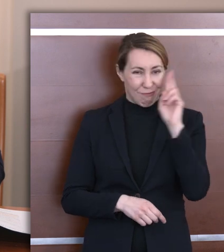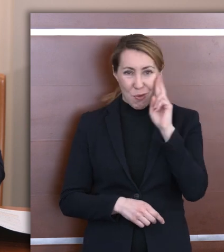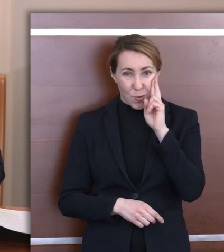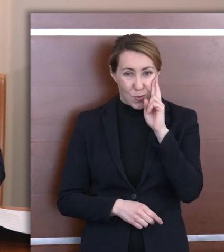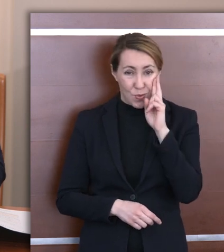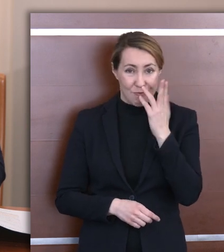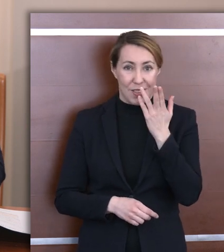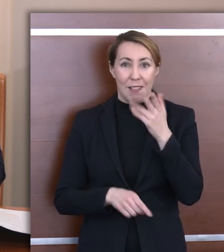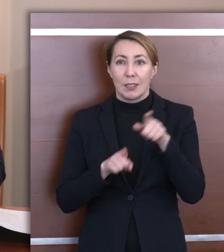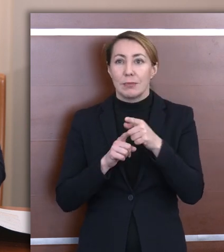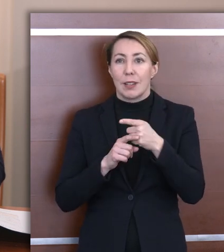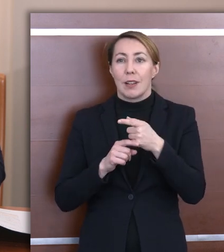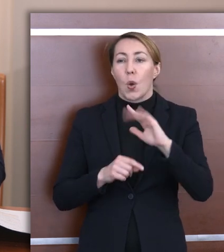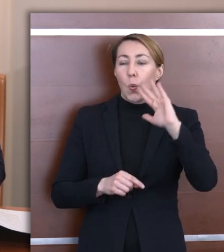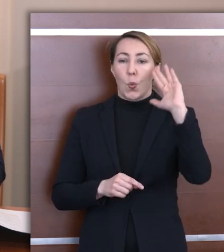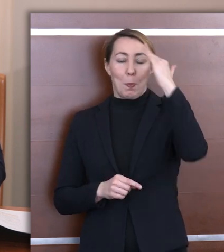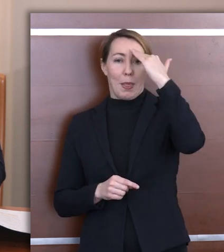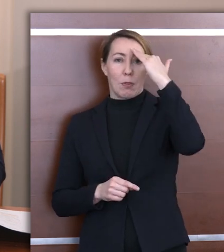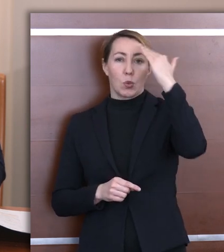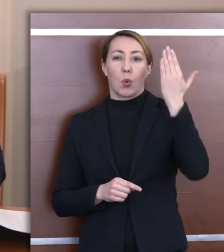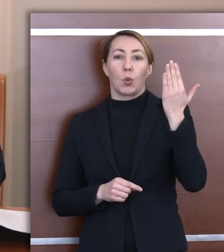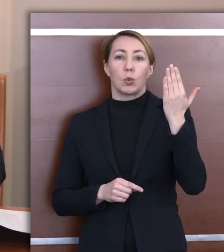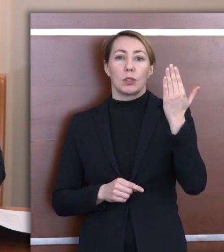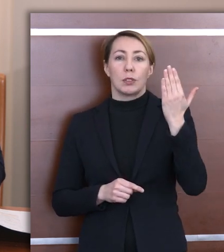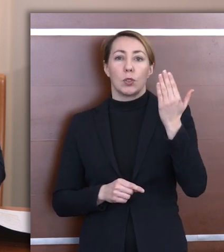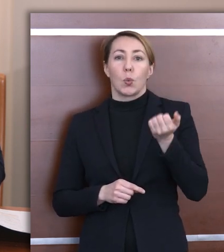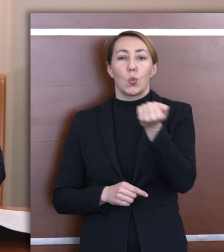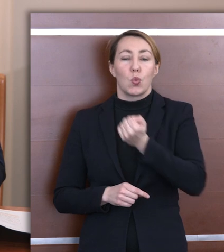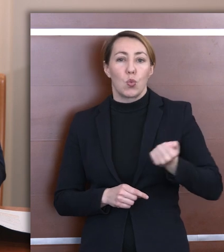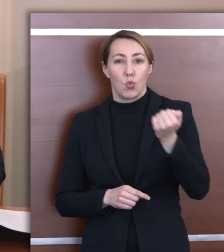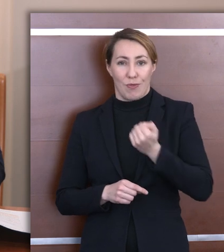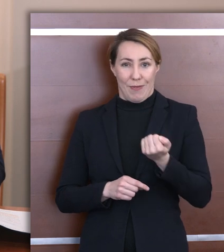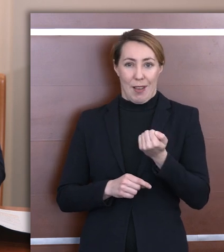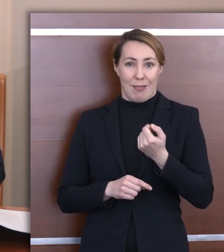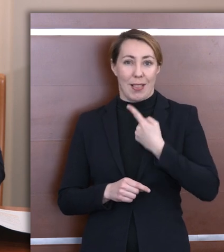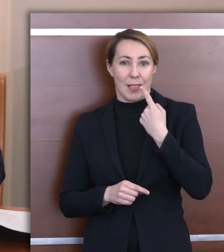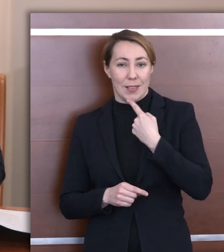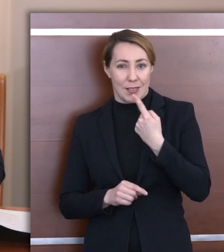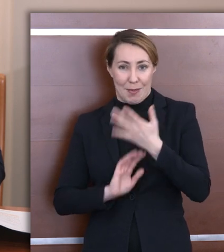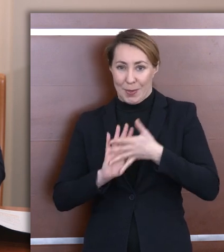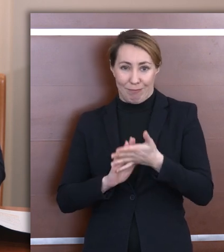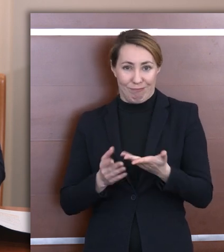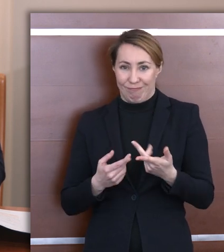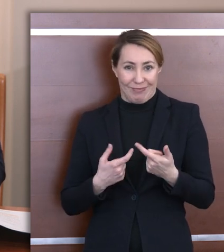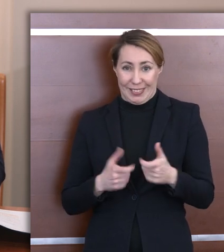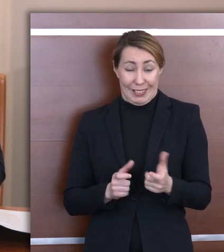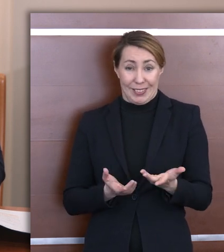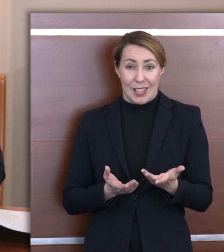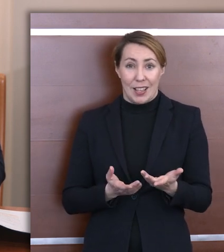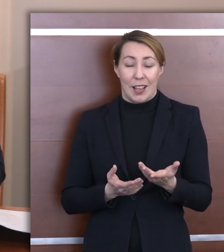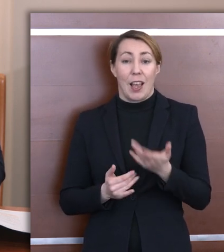Nie nabywa też umiejętności posługiwania się, nie poznaje języka migowego. Kiedy